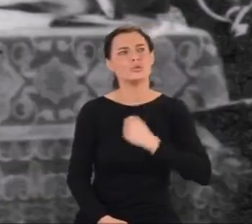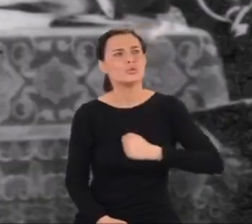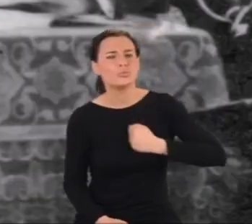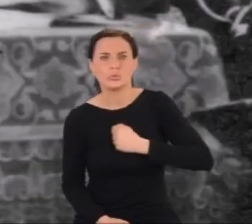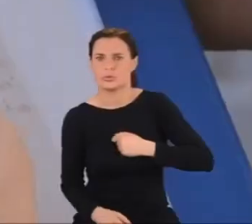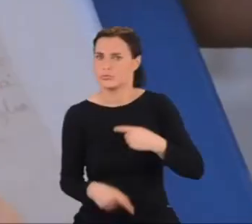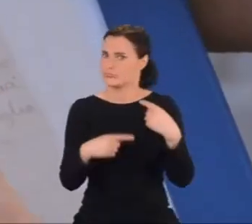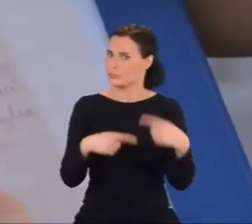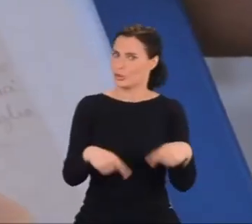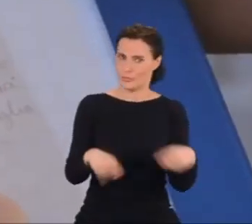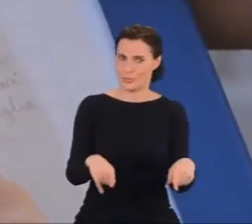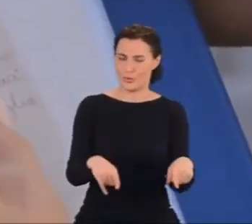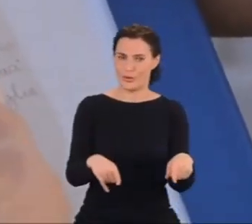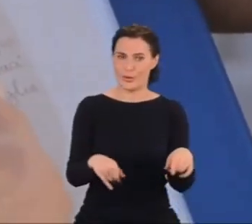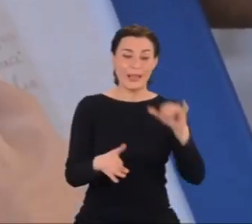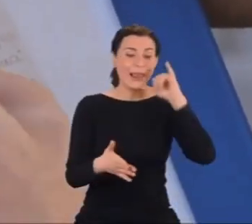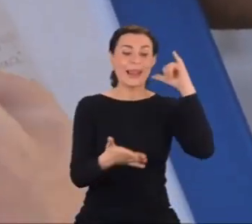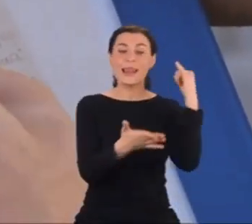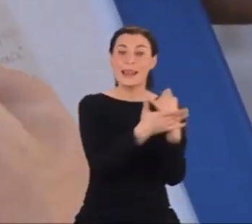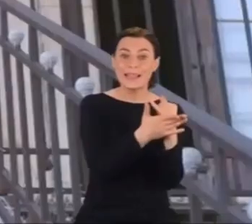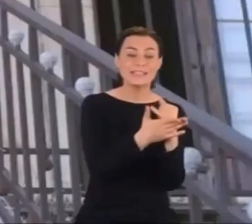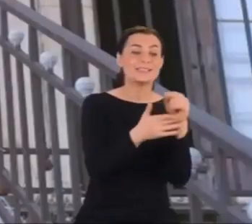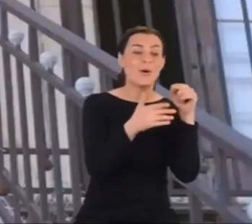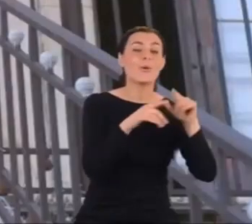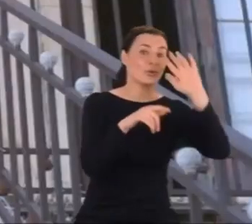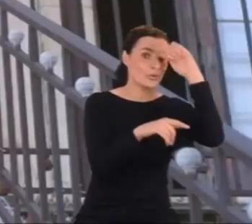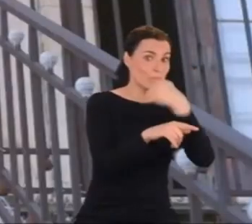To listy, które pisał ze szkoły w Rzymie.